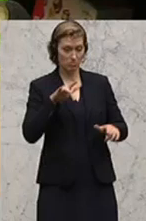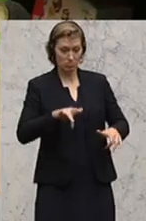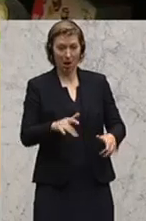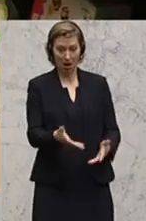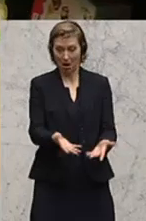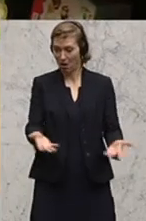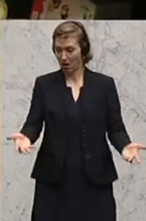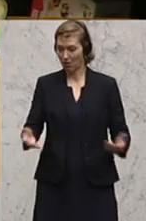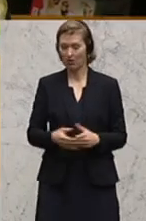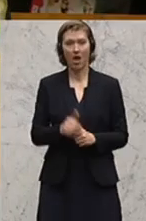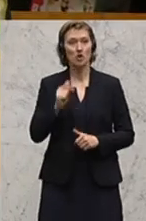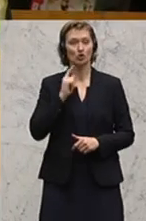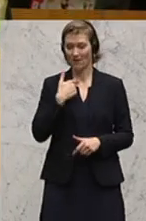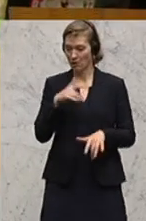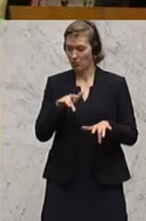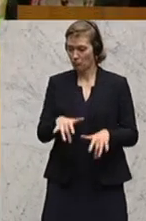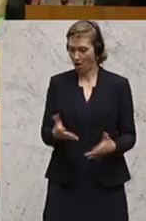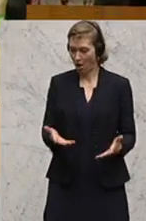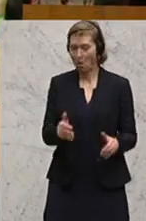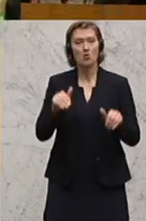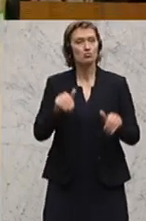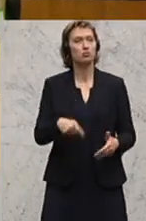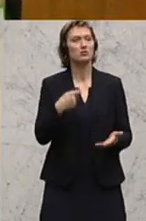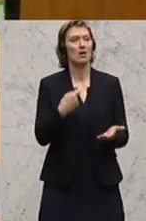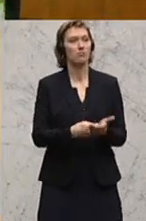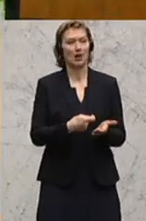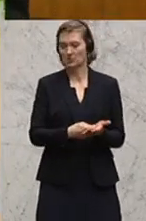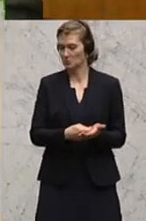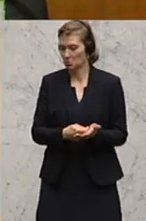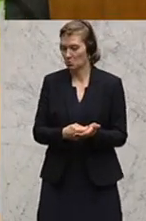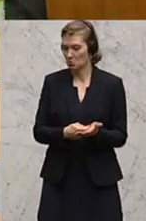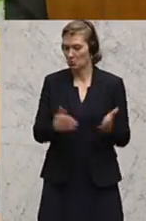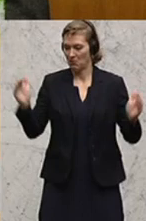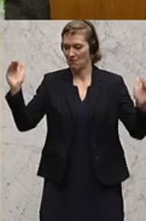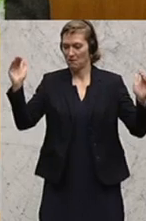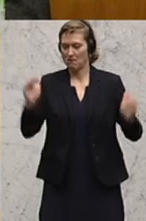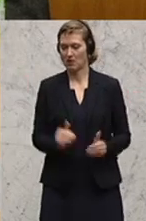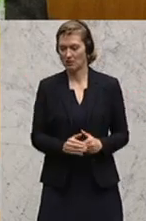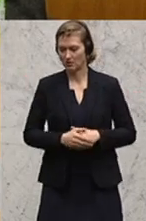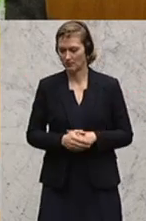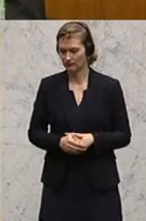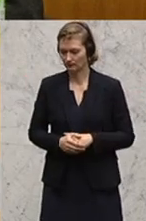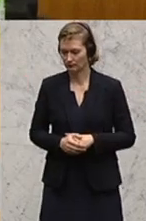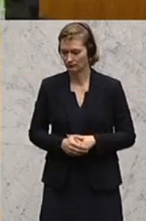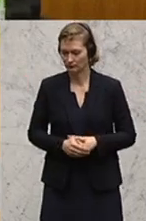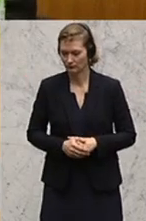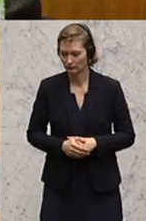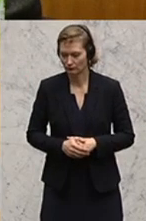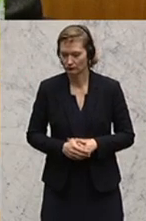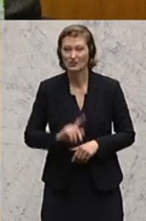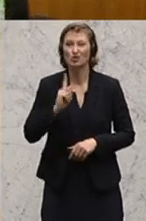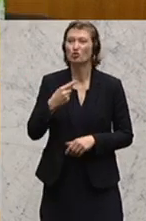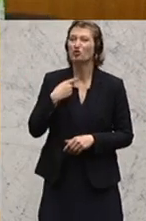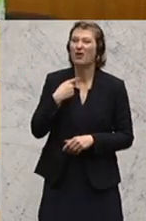Und wenn ein Schwein da ist, muss man mit dem Preis oben gehen, dass es wer nimmt. Und diese Situation ist sehr, sehr schwierig, denn